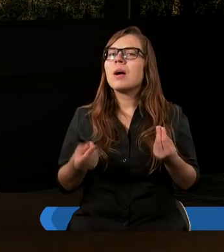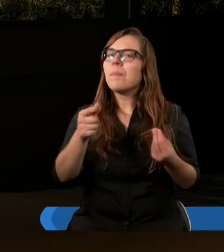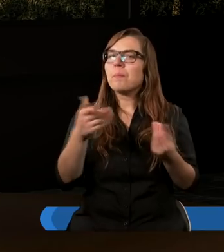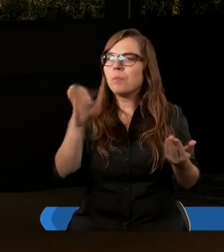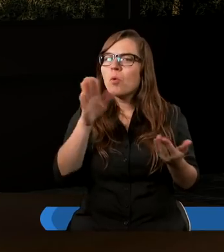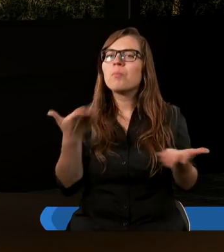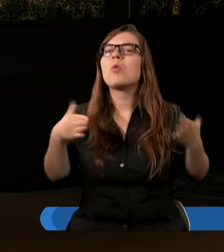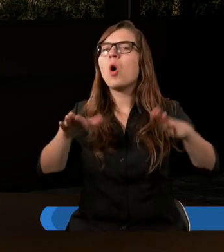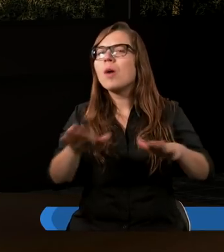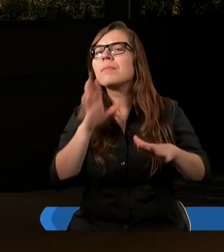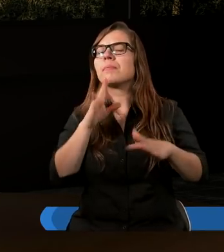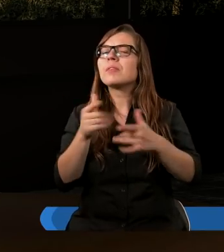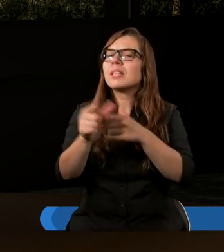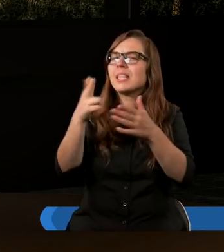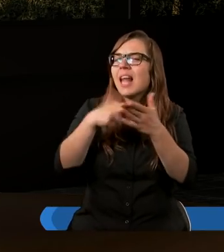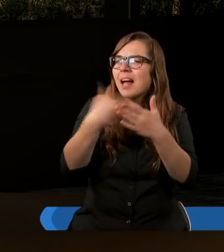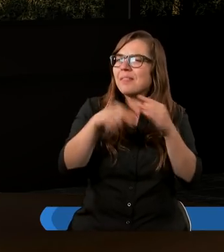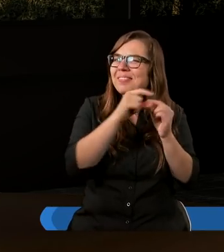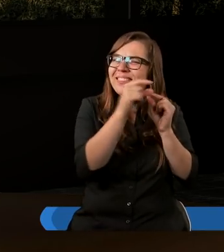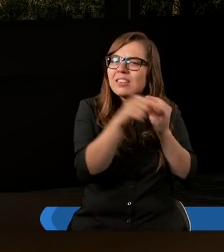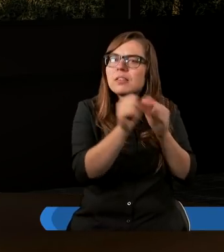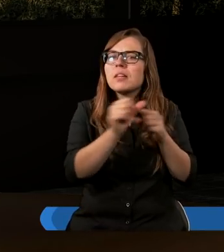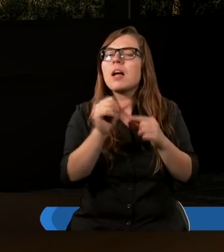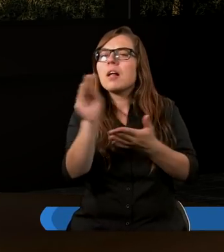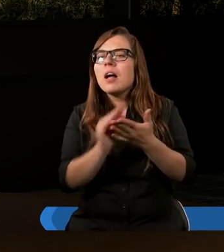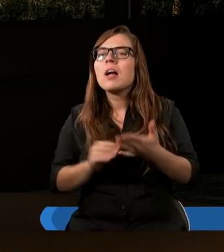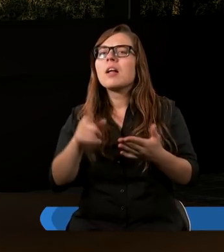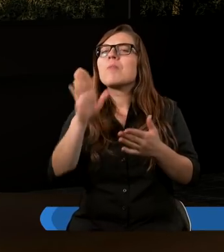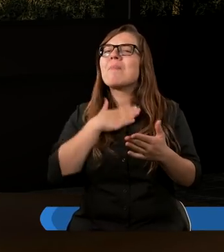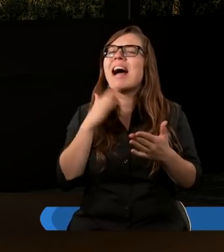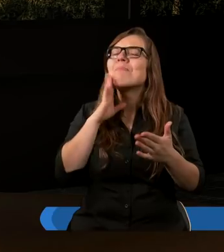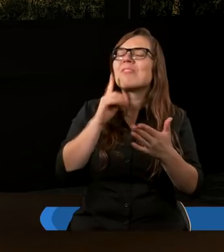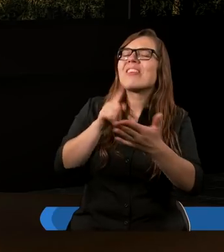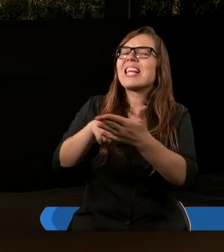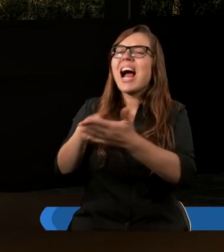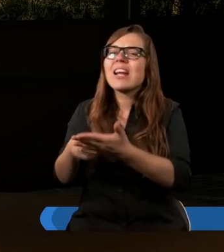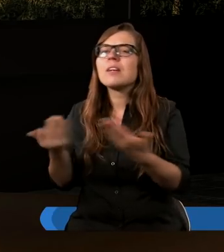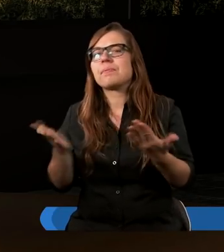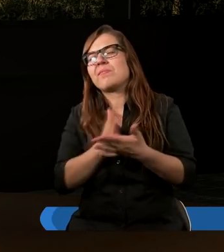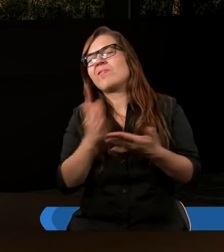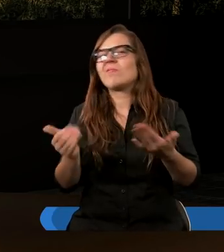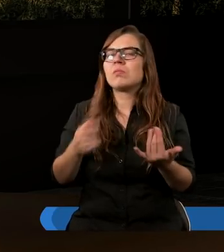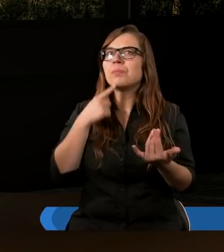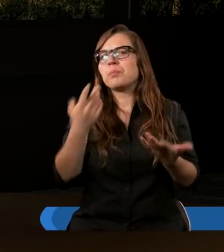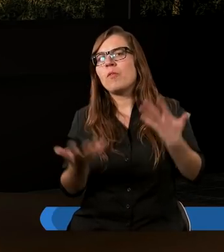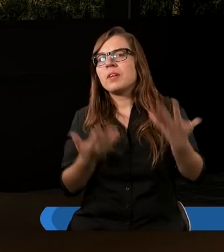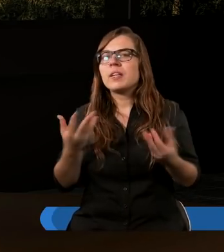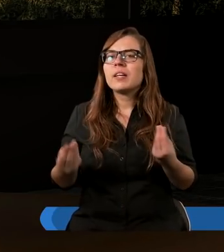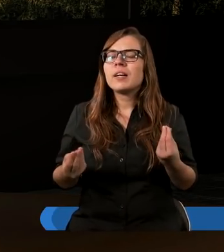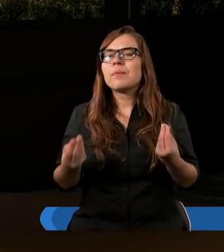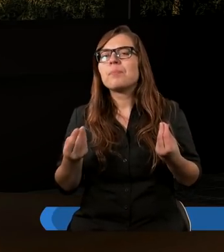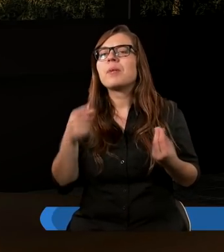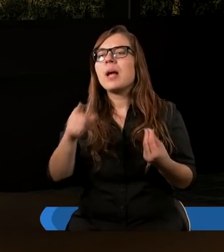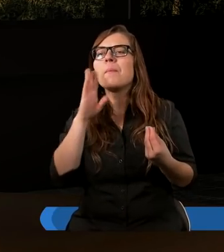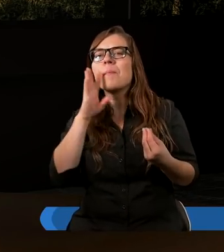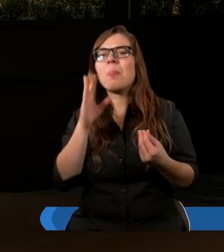błogosławieństw i na końcu przedstawione jest to, że cały Izrael ma przestrzegać przykazania. Niektórzy mogą powiedzieć, no przestrzeganie